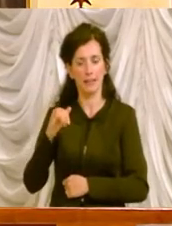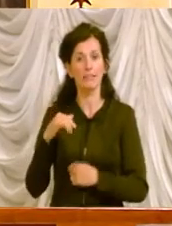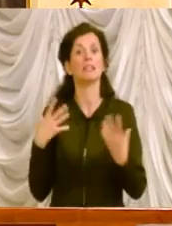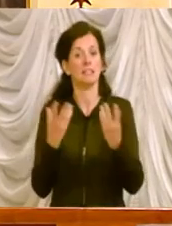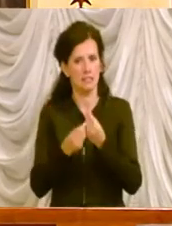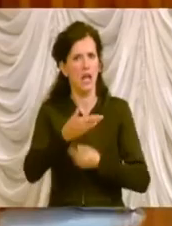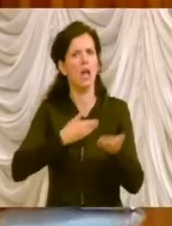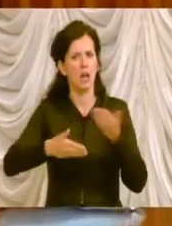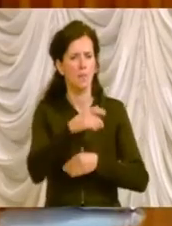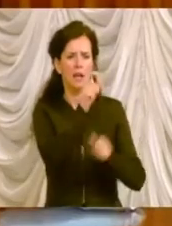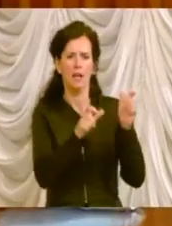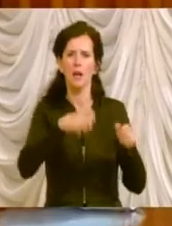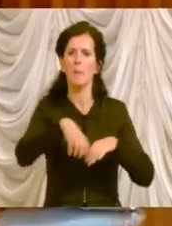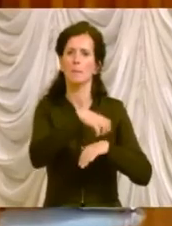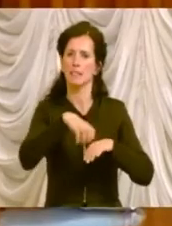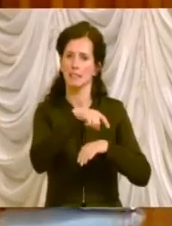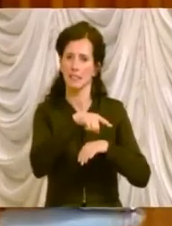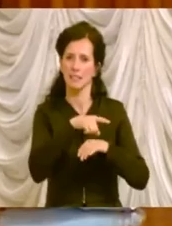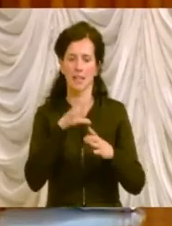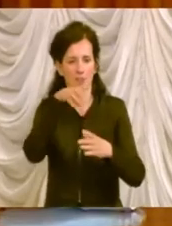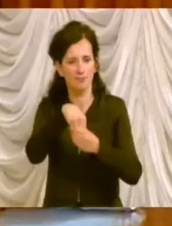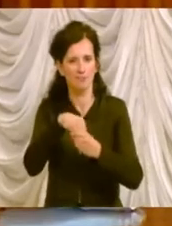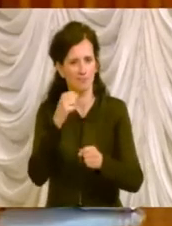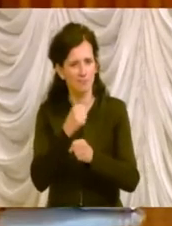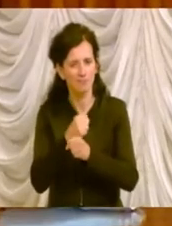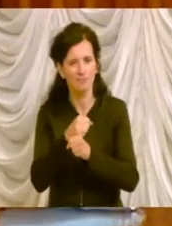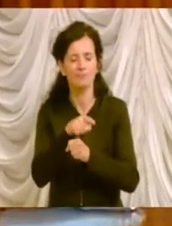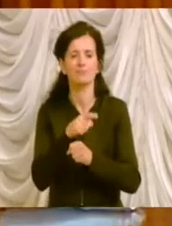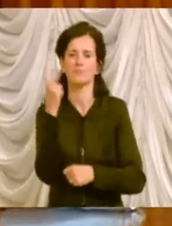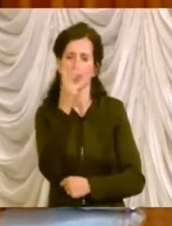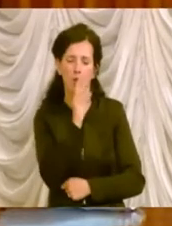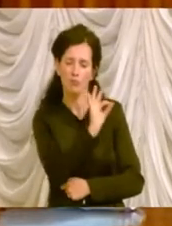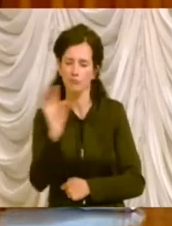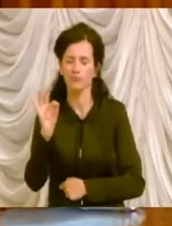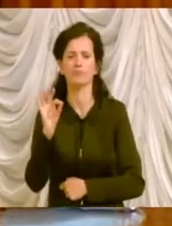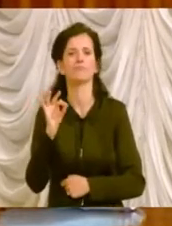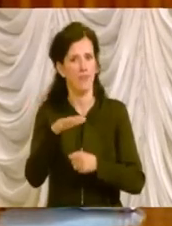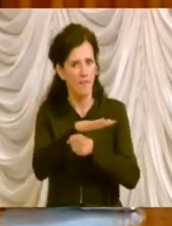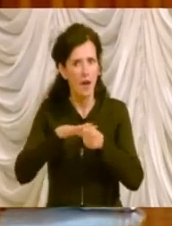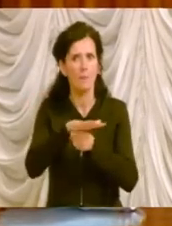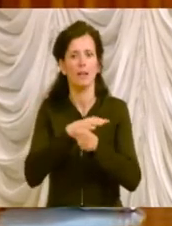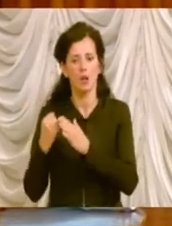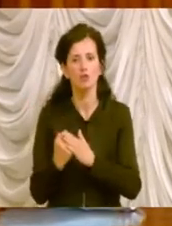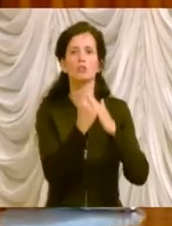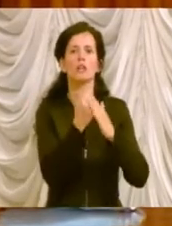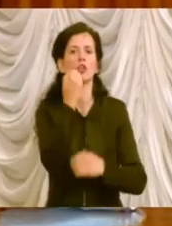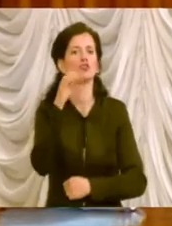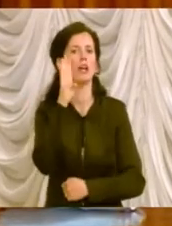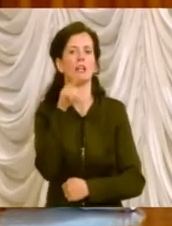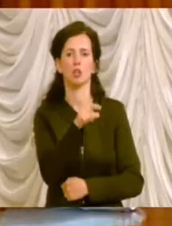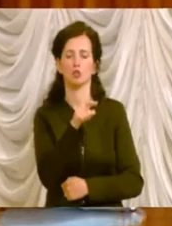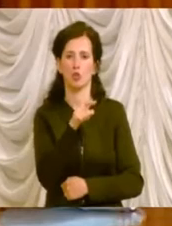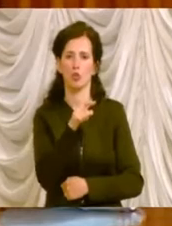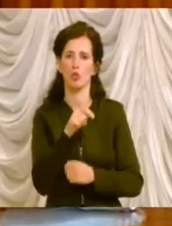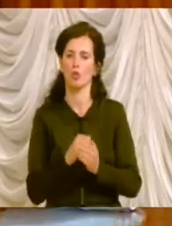coinvolti che tocca dei punti importanti sulla famiglia, sul sostegno alla genitorialità che